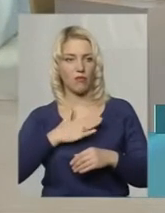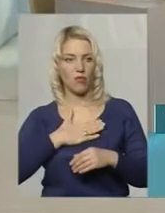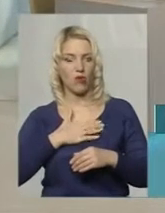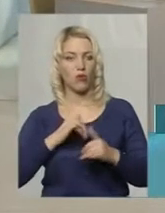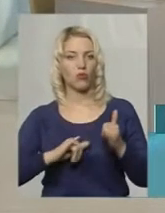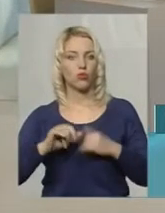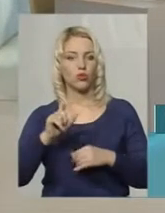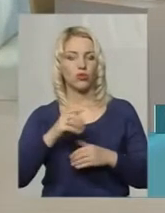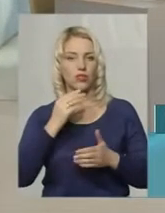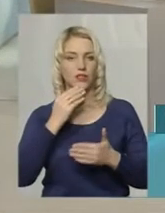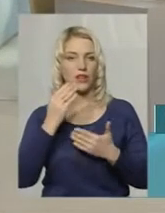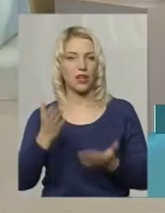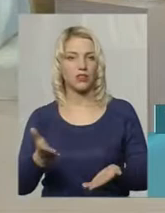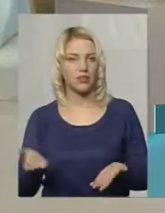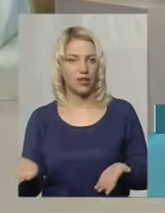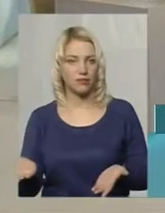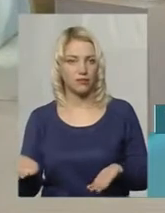Куди людині звертатися?